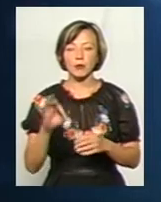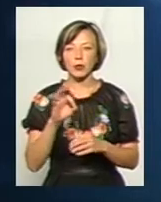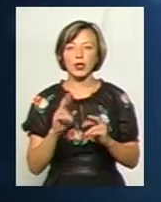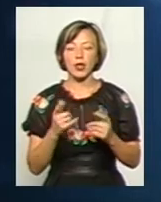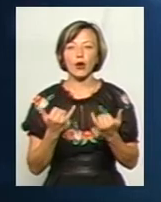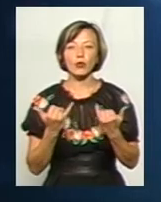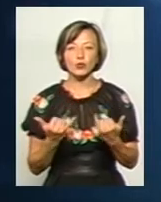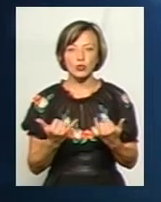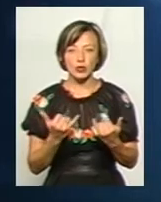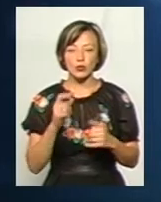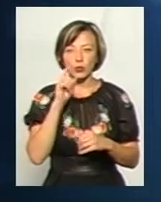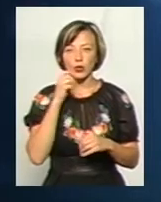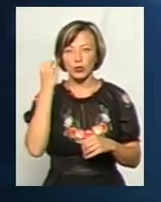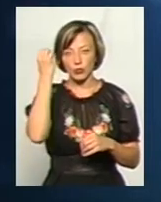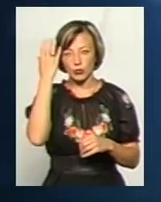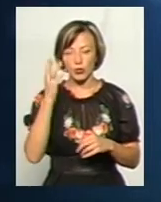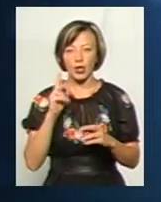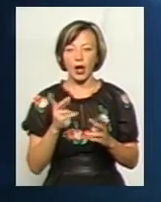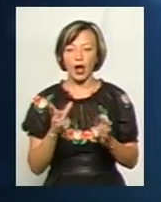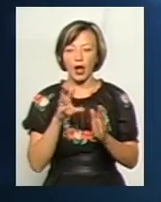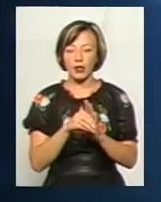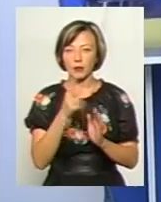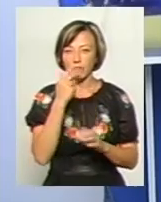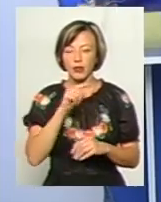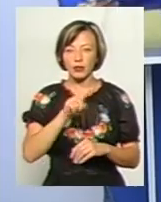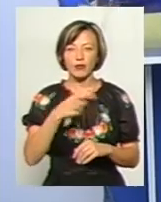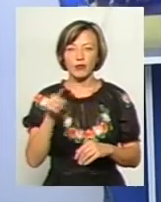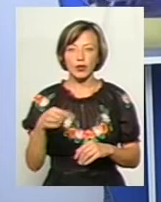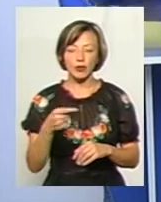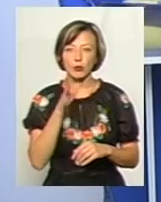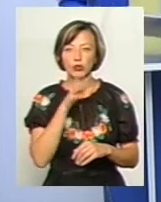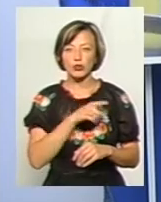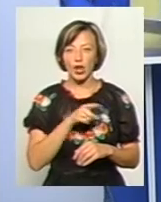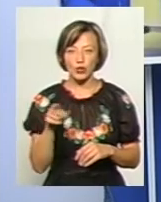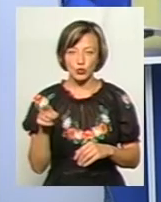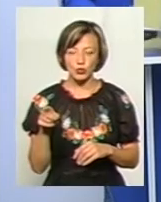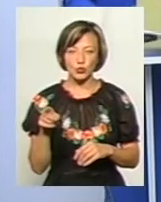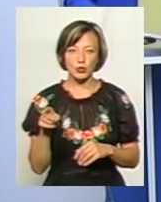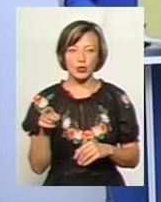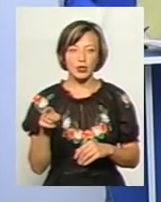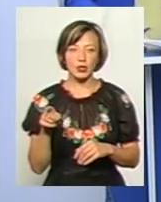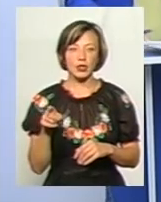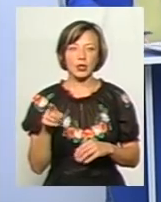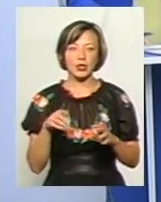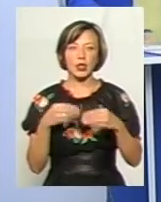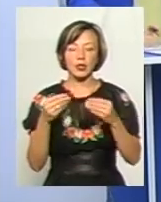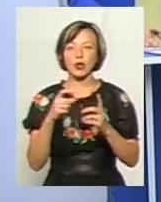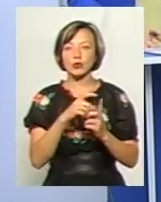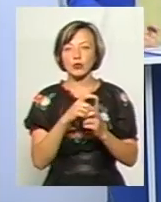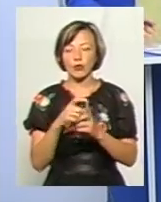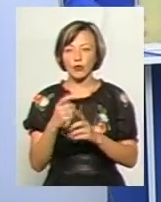усучаснити сьогодні українську культуру, як адаптувати її до вимог часу. Власне, так і надаю слово